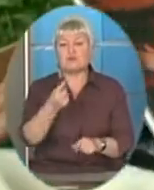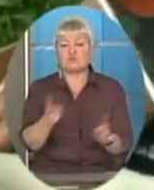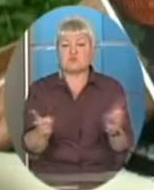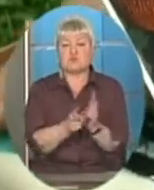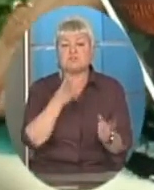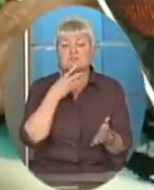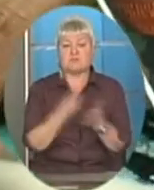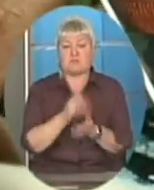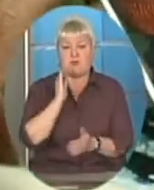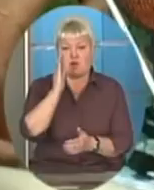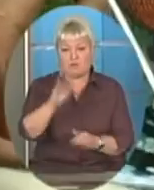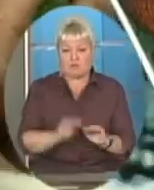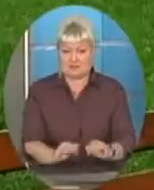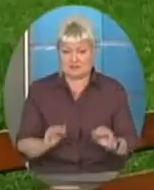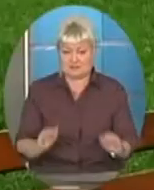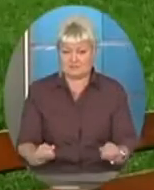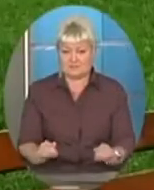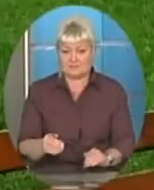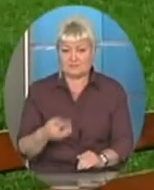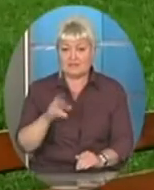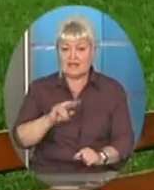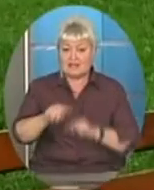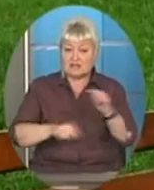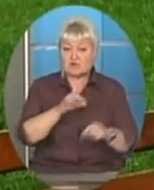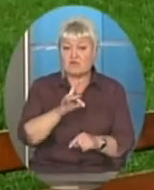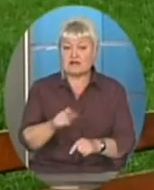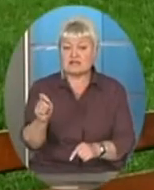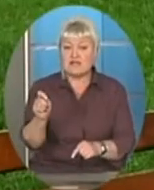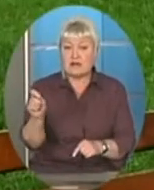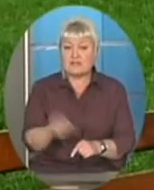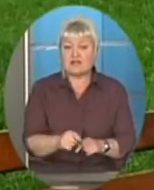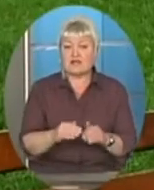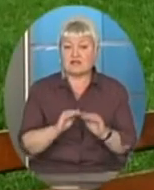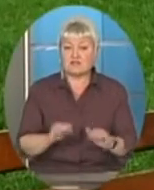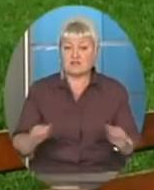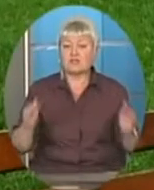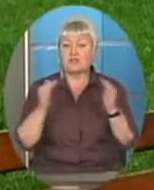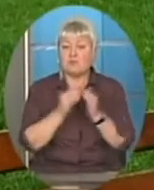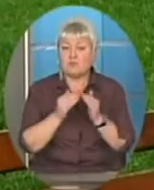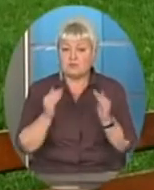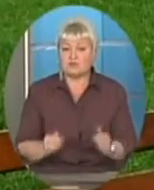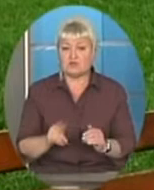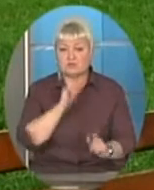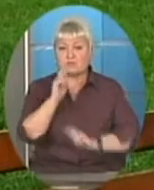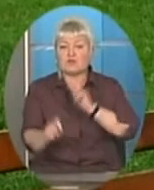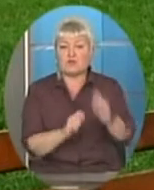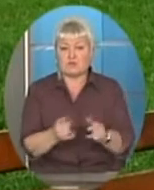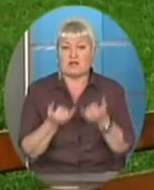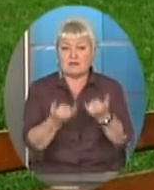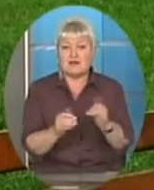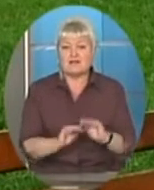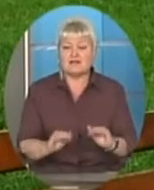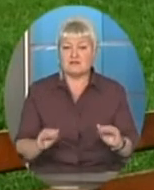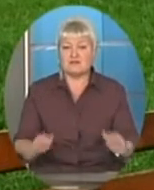своїми майбутніми дітьми. Я черговий раз приїхала в дитячий будинок з подарунками для діток. І